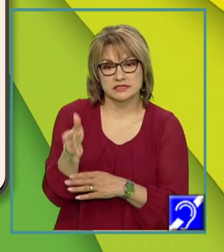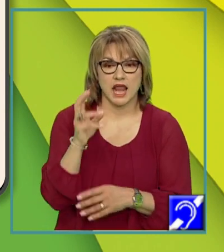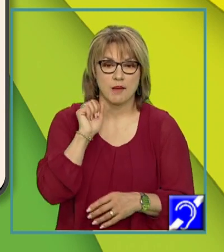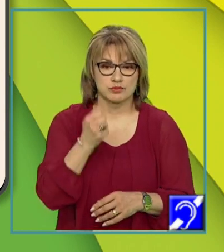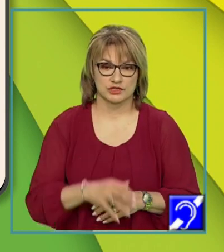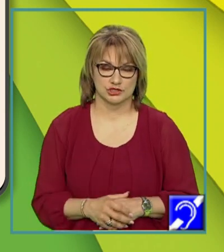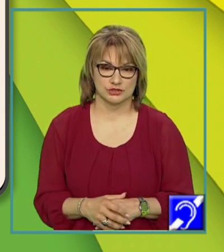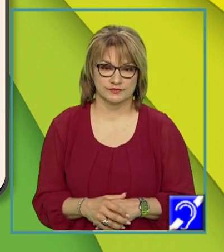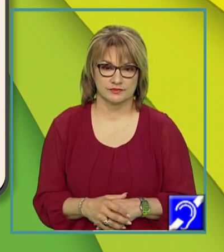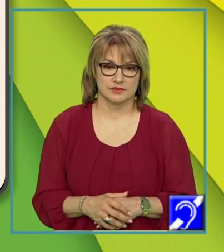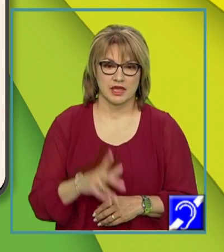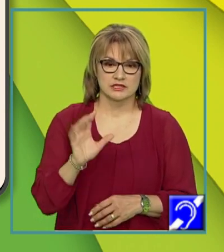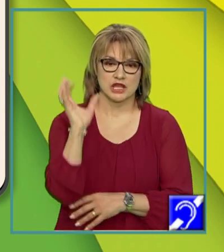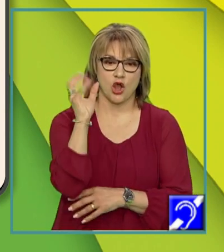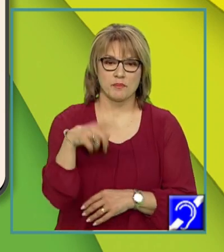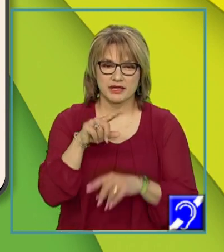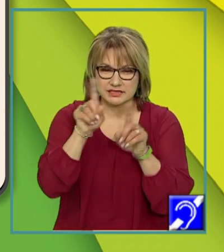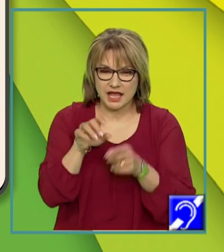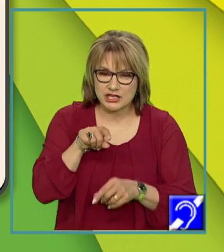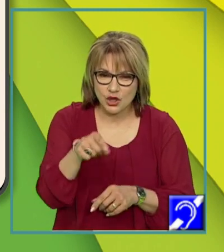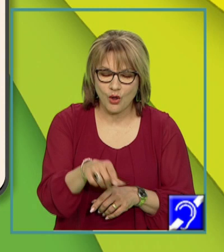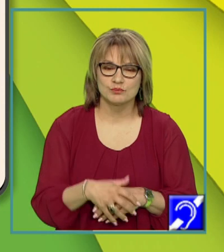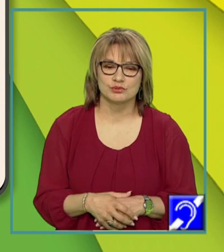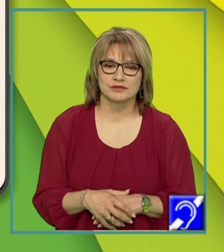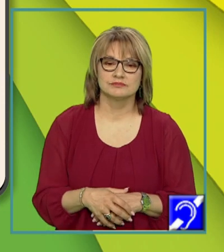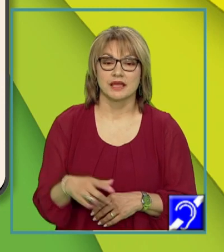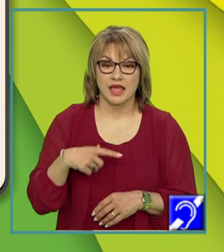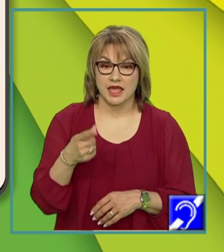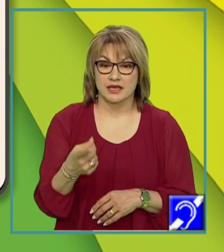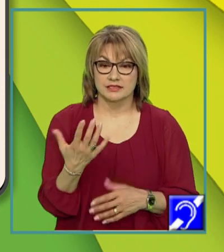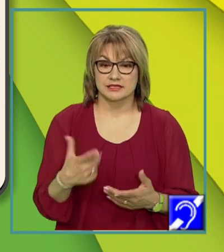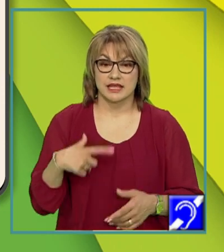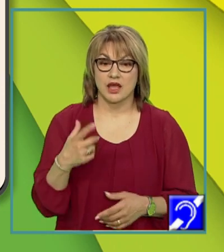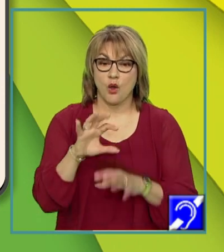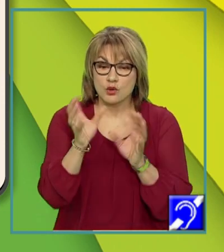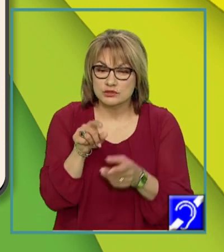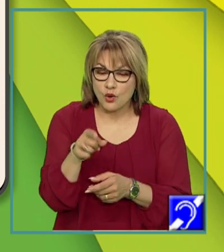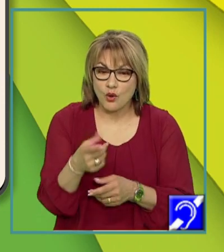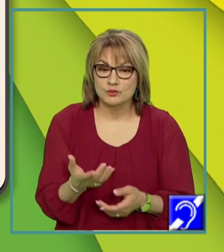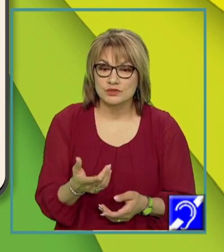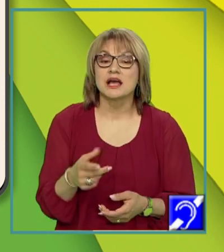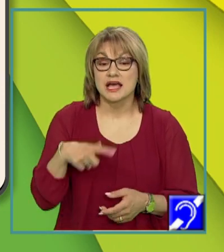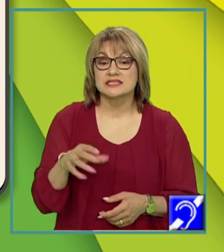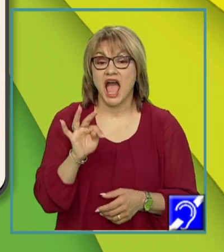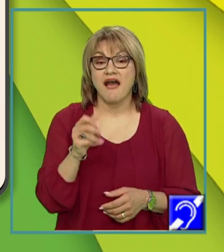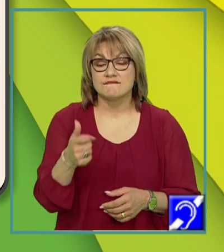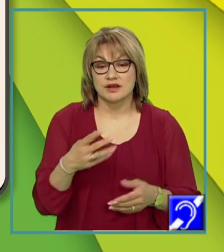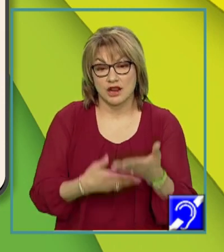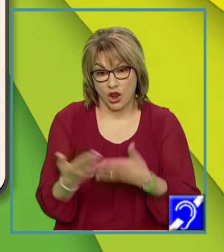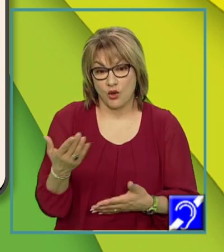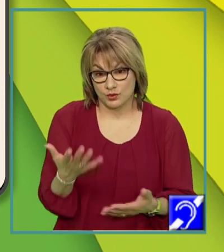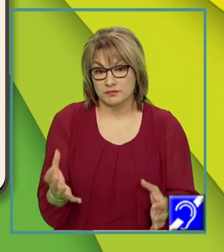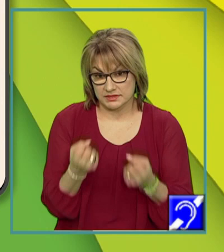E o scorbură în copac. Se află o scorbură în copac. Am înlocuit cu sinonimele de mai sus